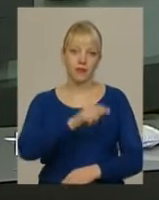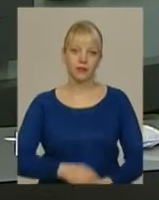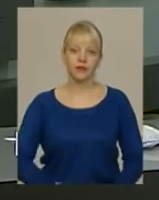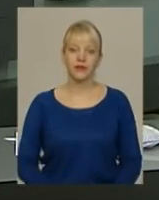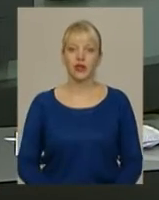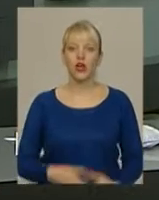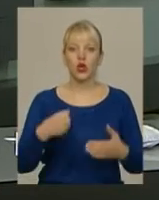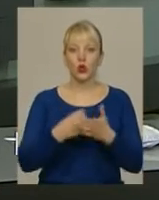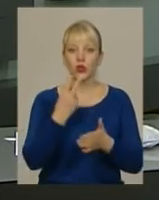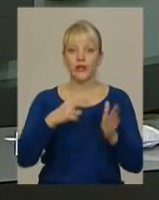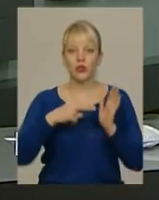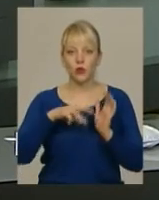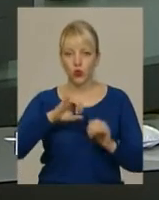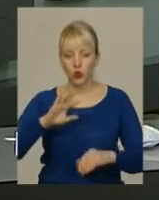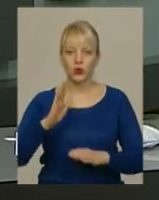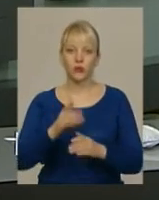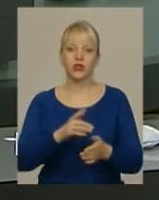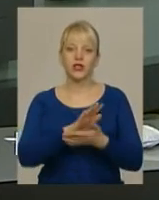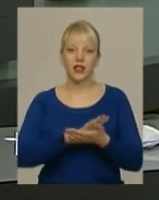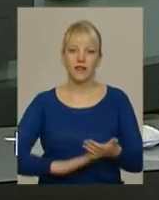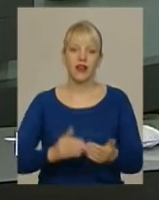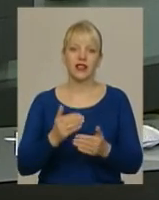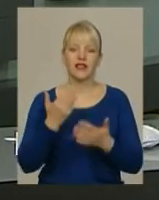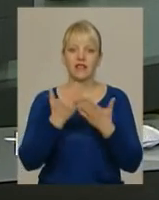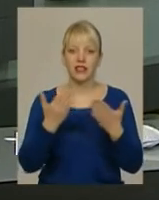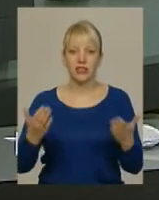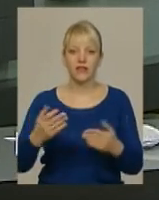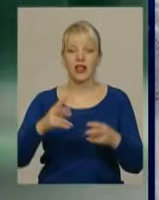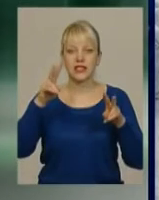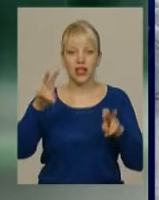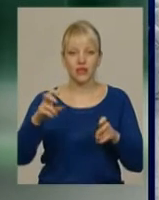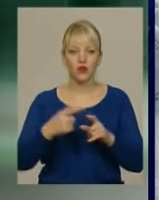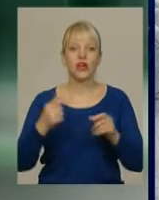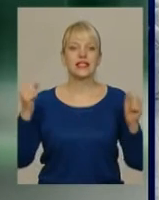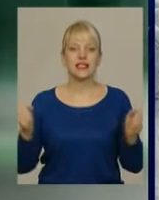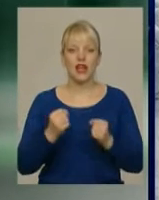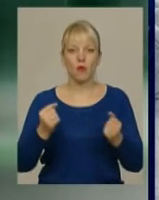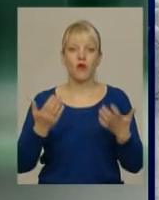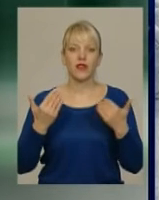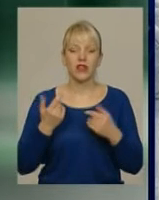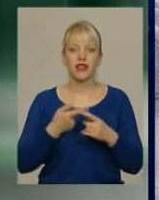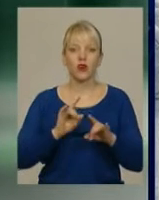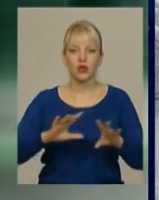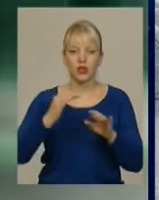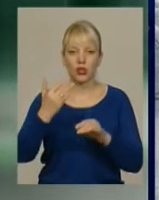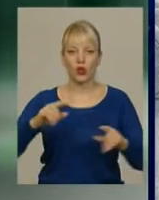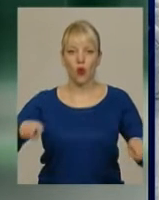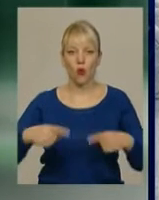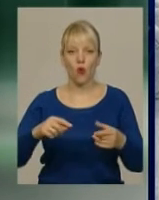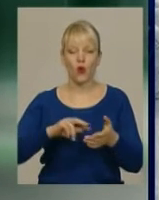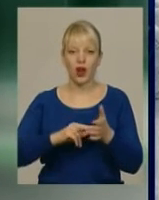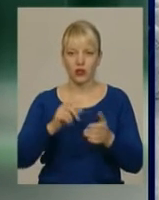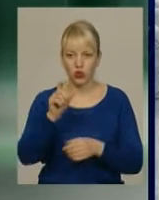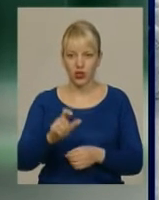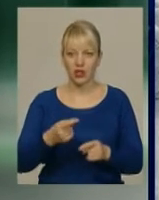До 27 лютого триватиме виставка з назвою «Зимові канікули» в обласному художньому музеї. Як розповіла її кураторка Людмила Сковерко, в